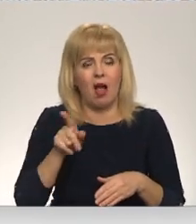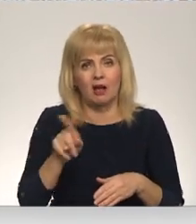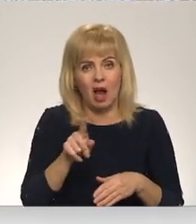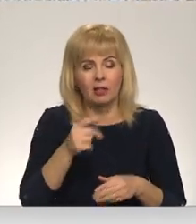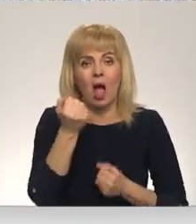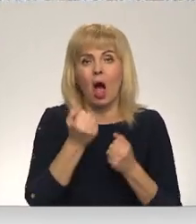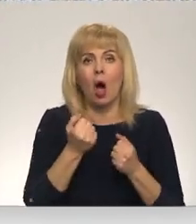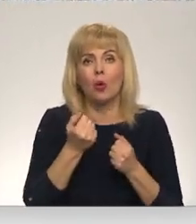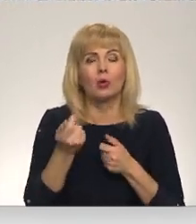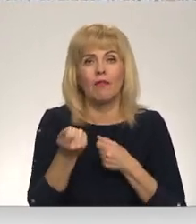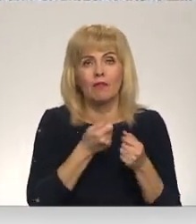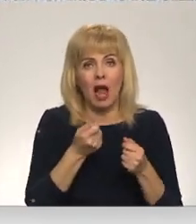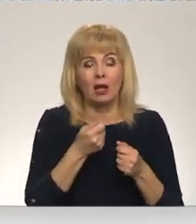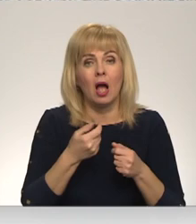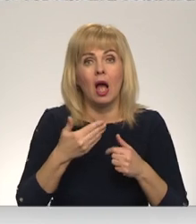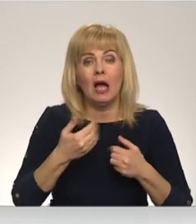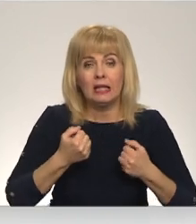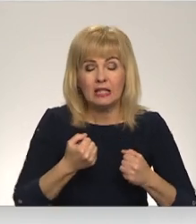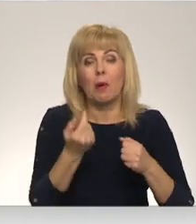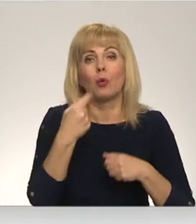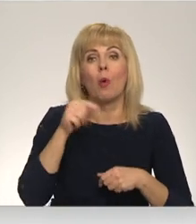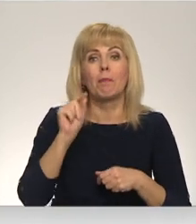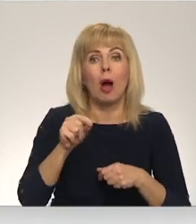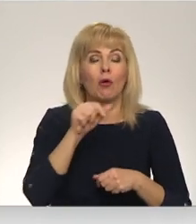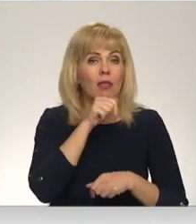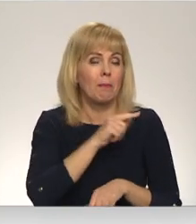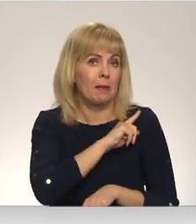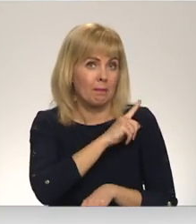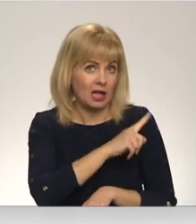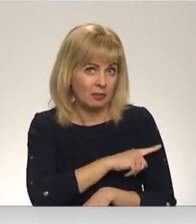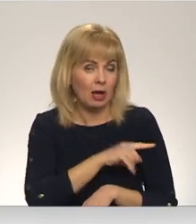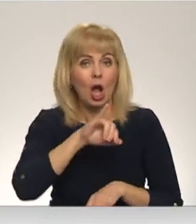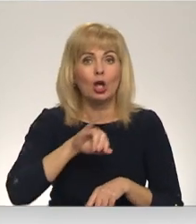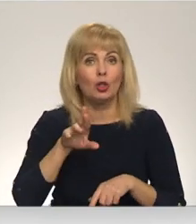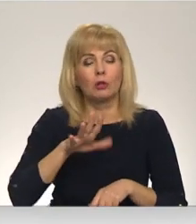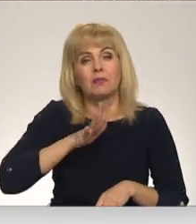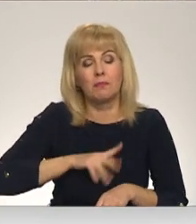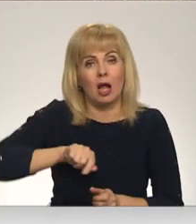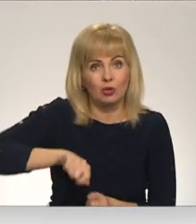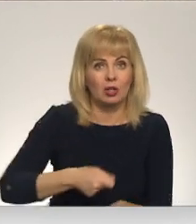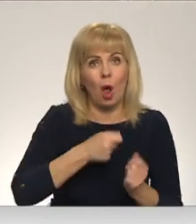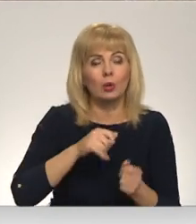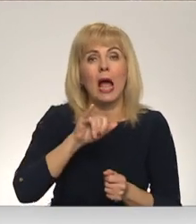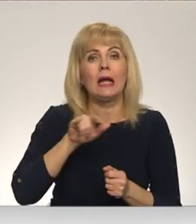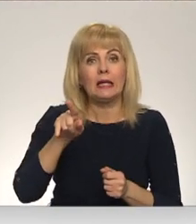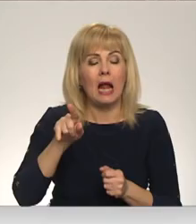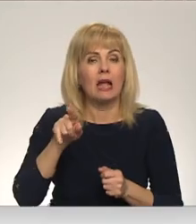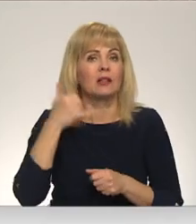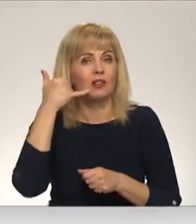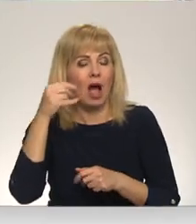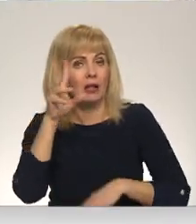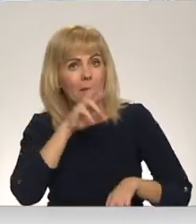Autoveiklamdiemžēl šīs ceļaposmes, braucot ārā no kāda pagalma, nav bijis pa spēkam. Jurim nākas rakt, bet Irēna jau zvana un meklē traktori.